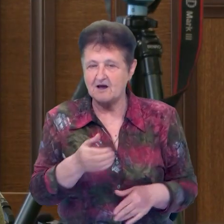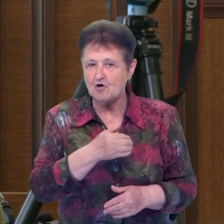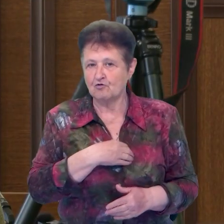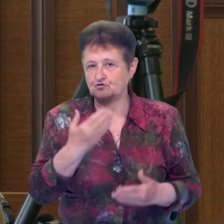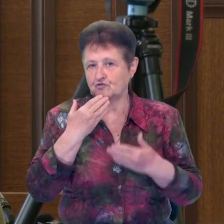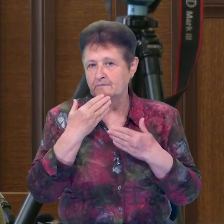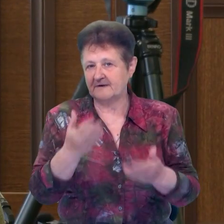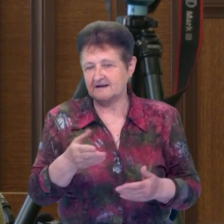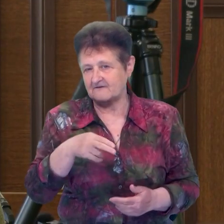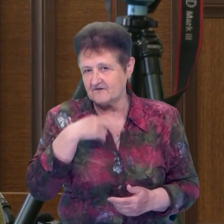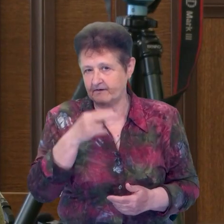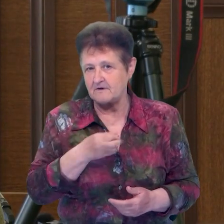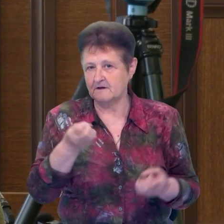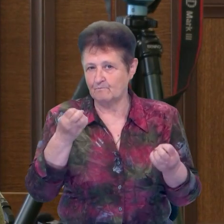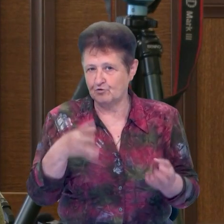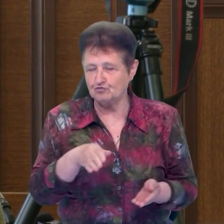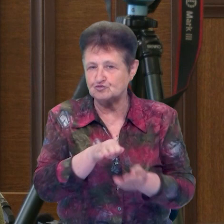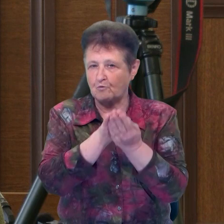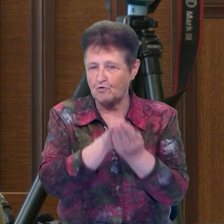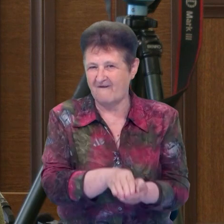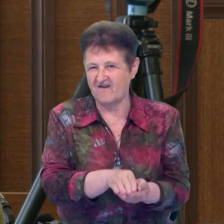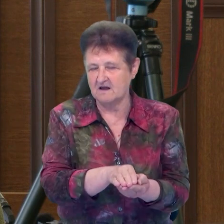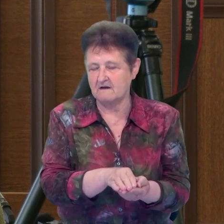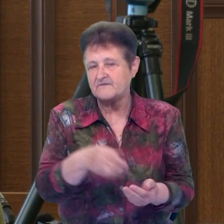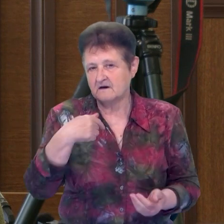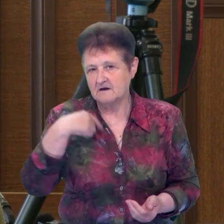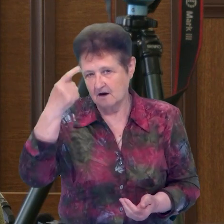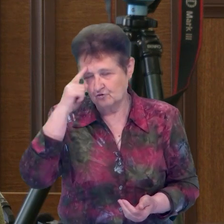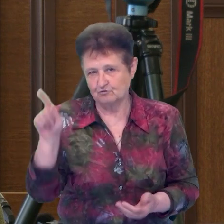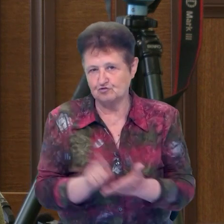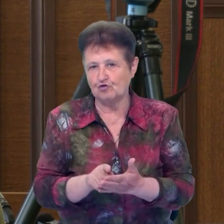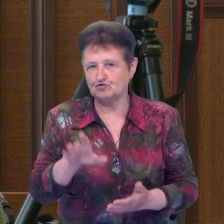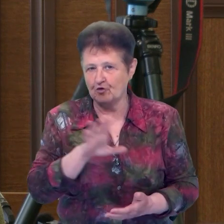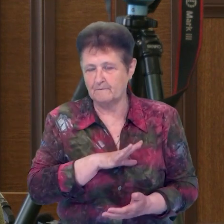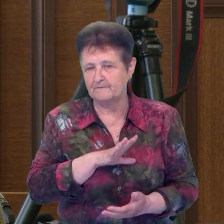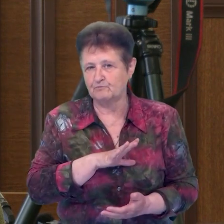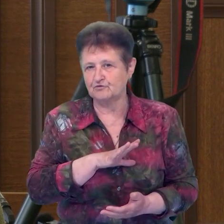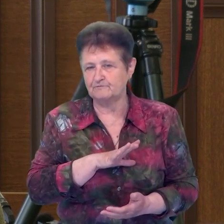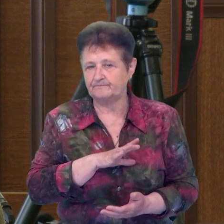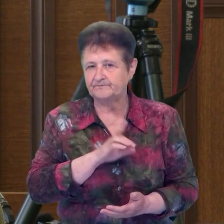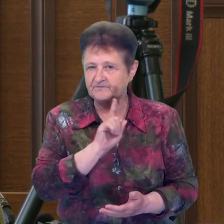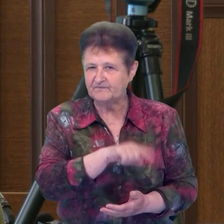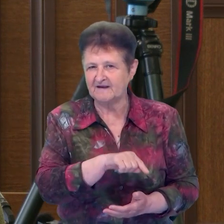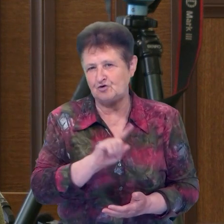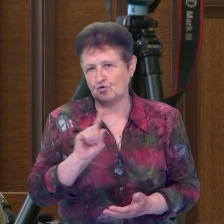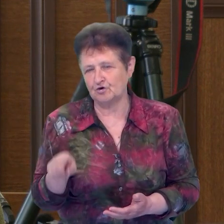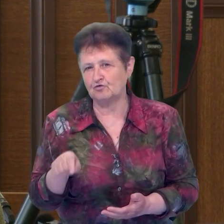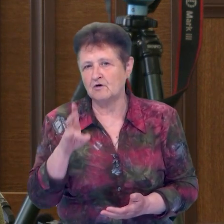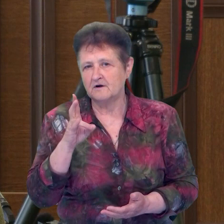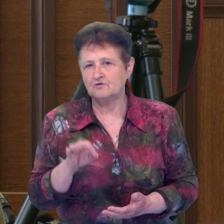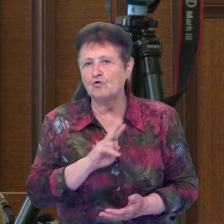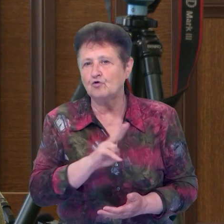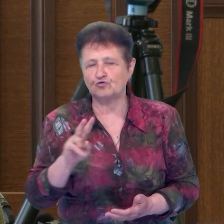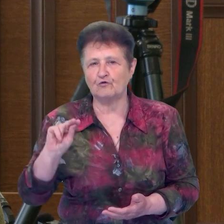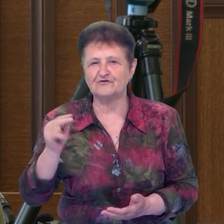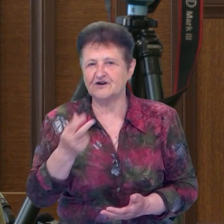увагу, що ми говорили про поховання і про колумбарі. Я думаю, що має бути і то, і то, але з іншого боку, ну от хто